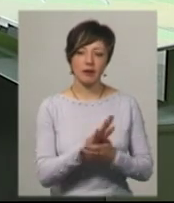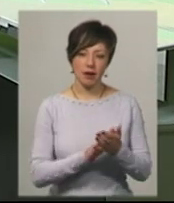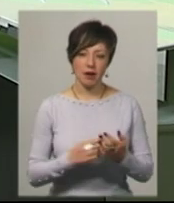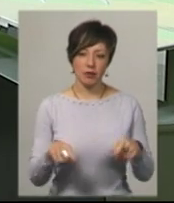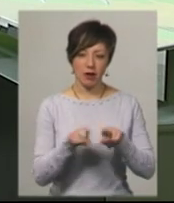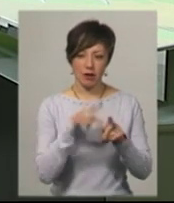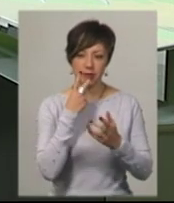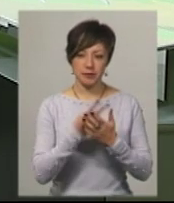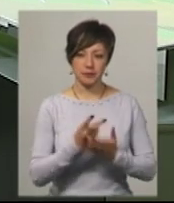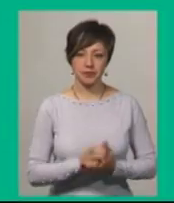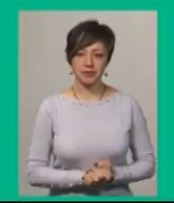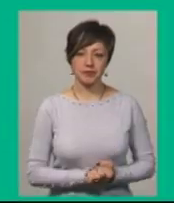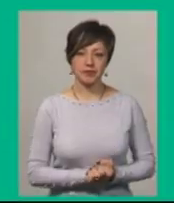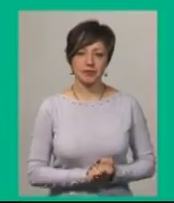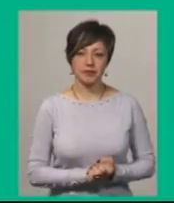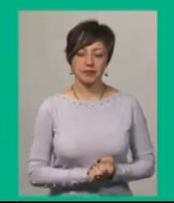Далі ви побачите.